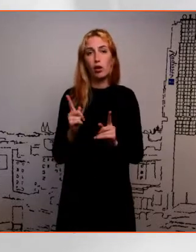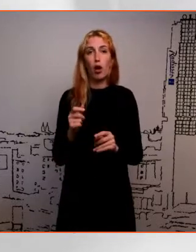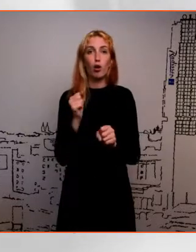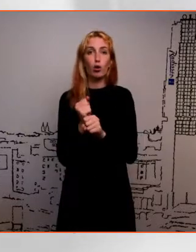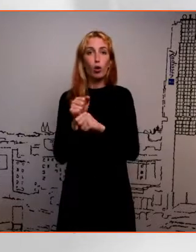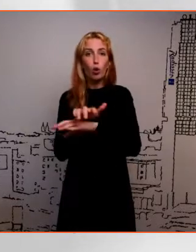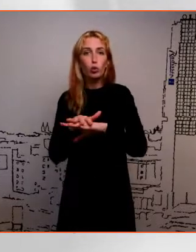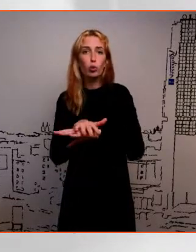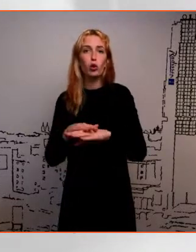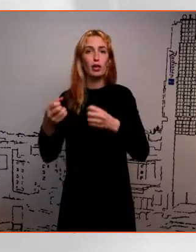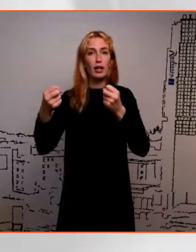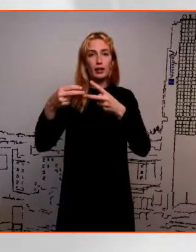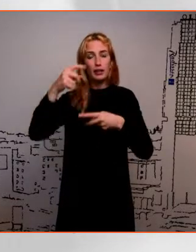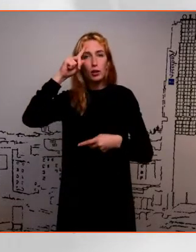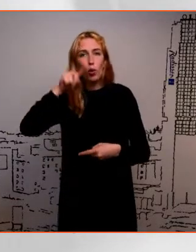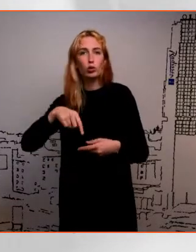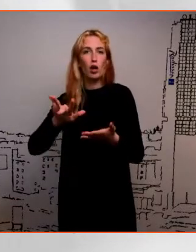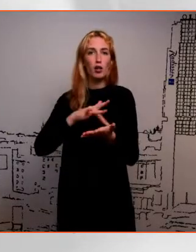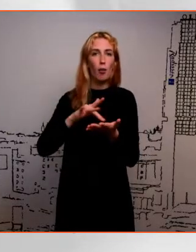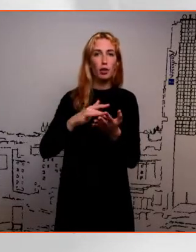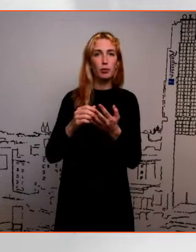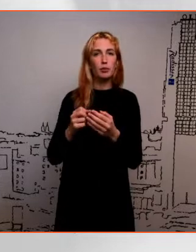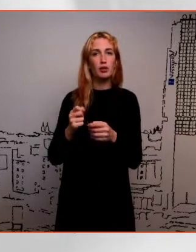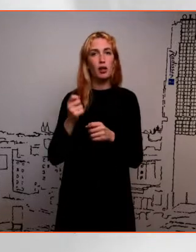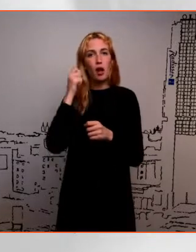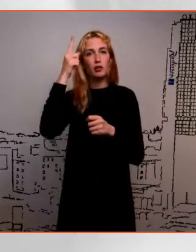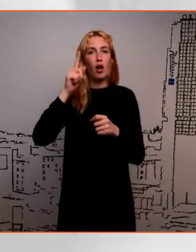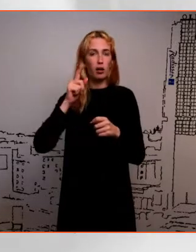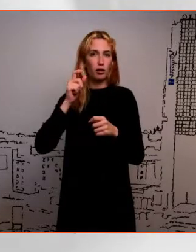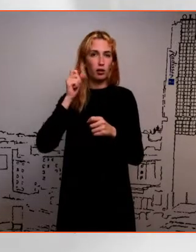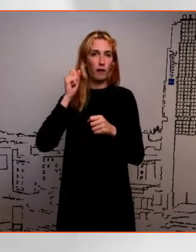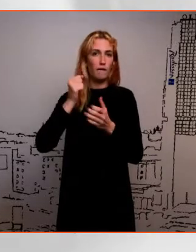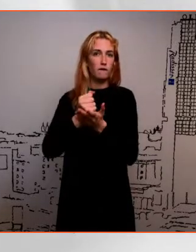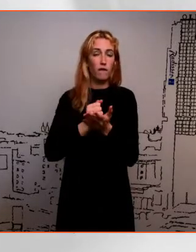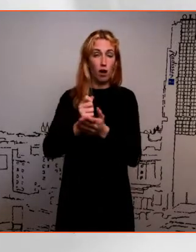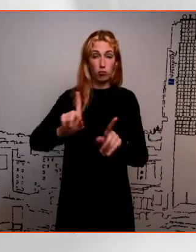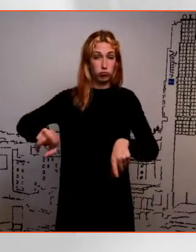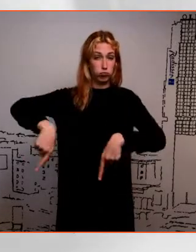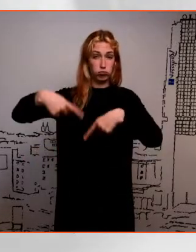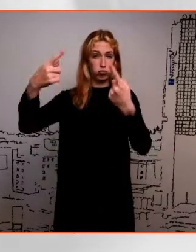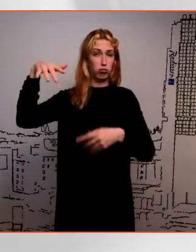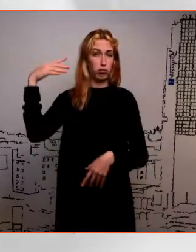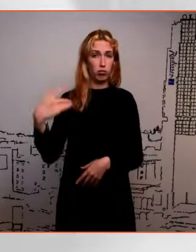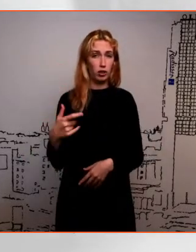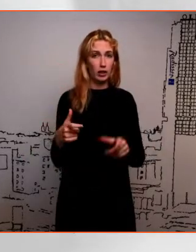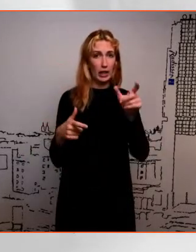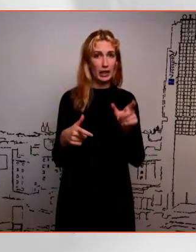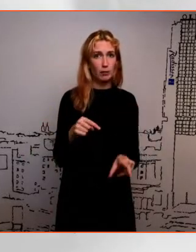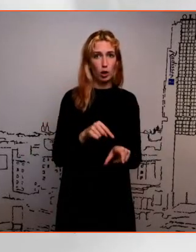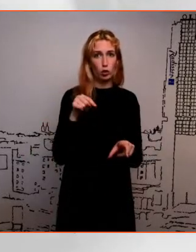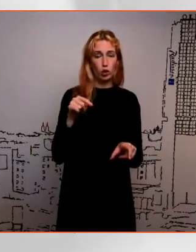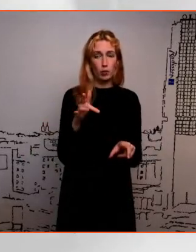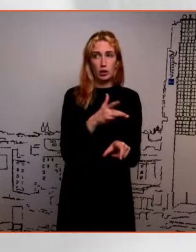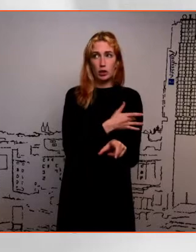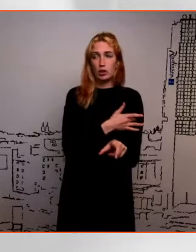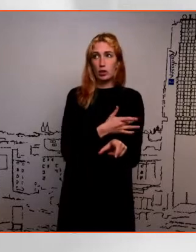digioskused ja programmioskused ja rahamatupida, tarkvarad on jooksnud selle ajaga juba ide kuhu välja ja see inimene tunneb tegelikult väga